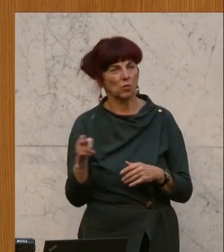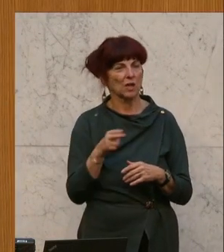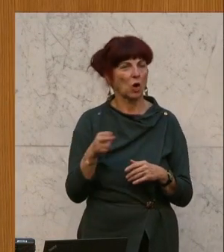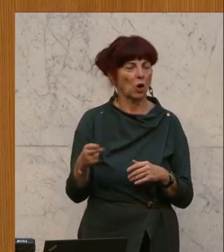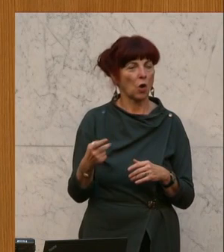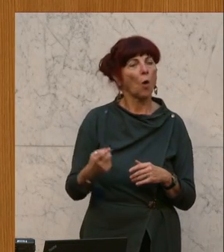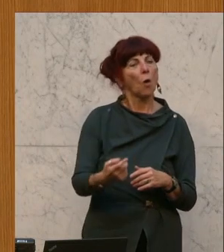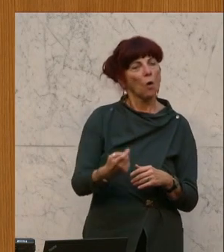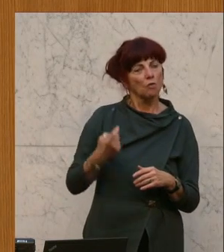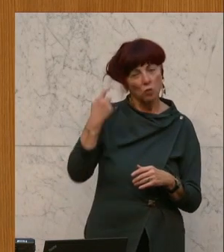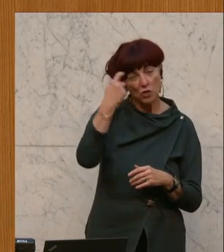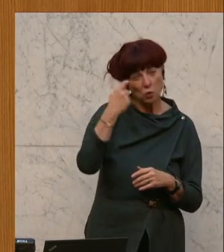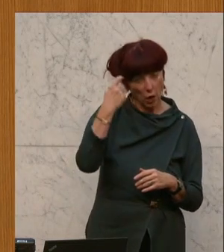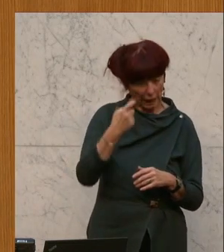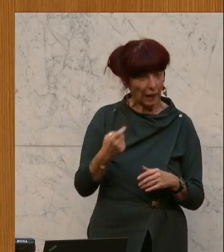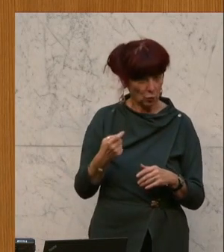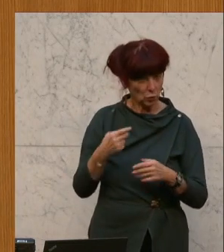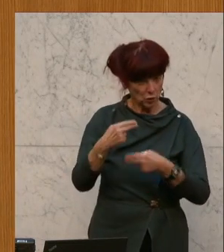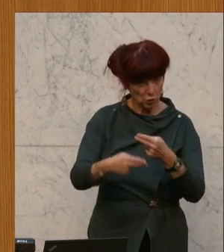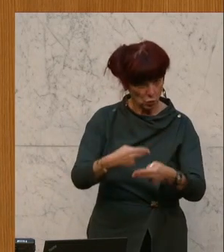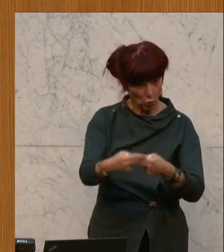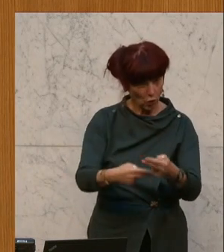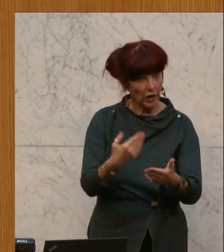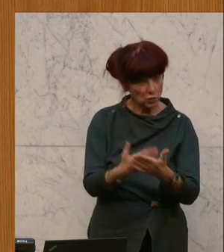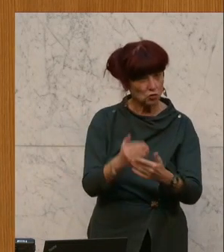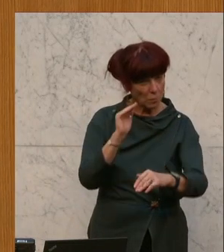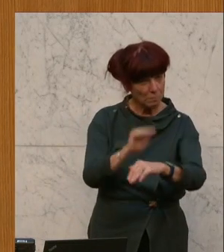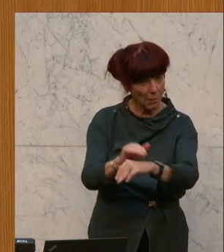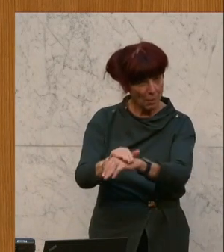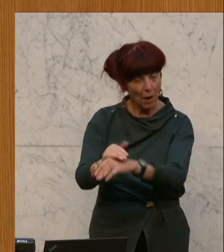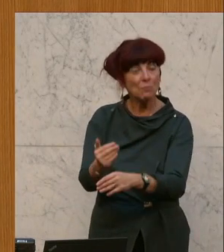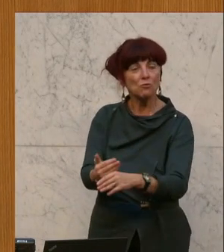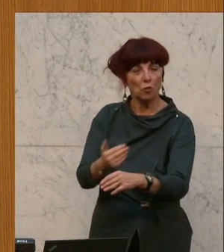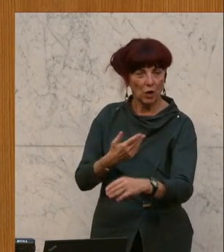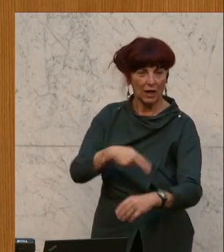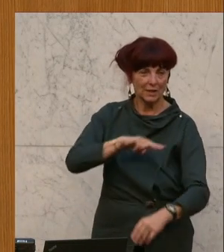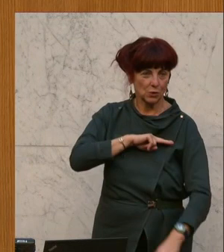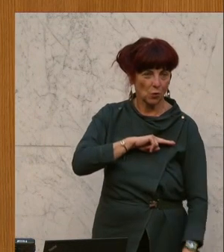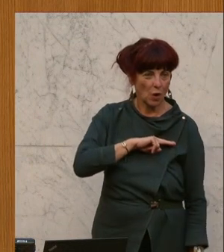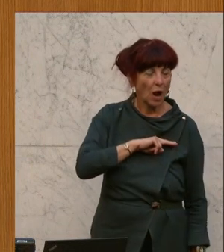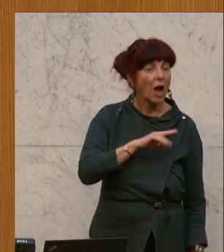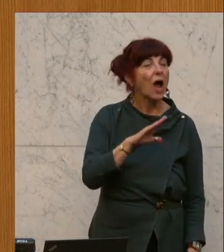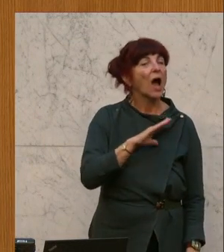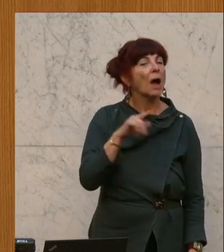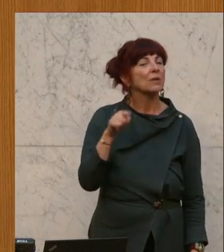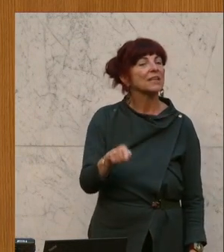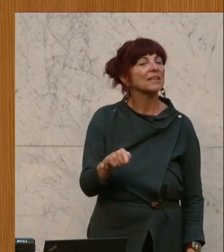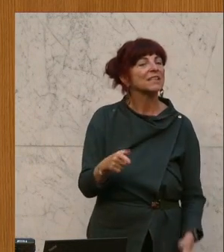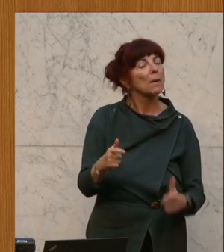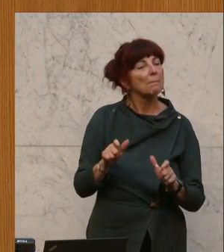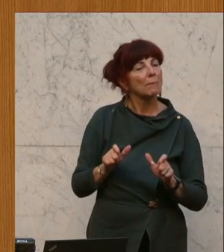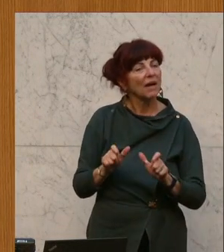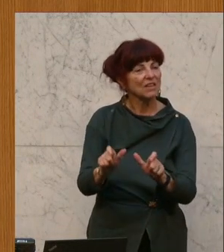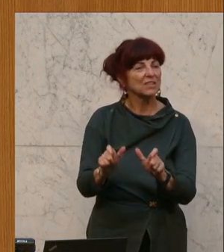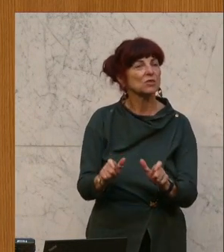grundsätzlich schon geeignet, Erkrankungen und Risikofaktoren frühzeitig zu erkennen. Und wissen Sie, wie viel diese Präventionsmaßnahmen